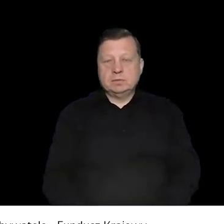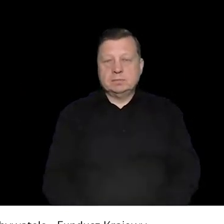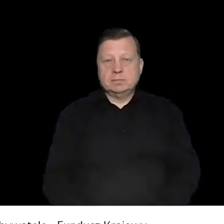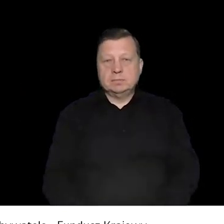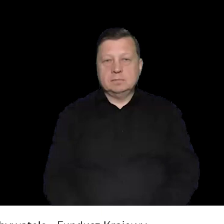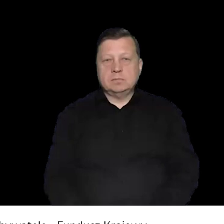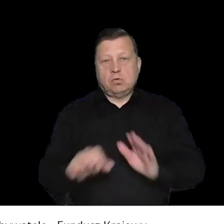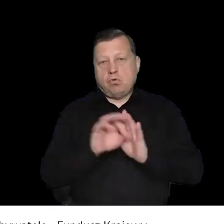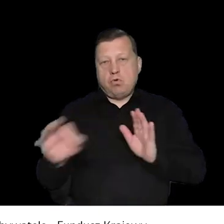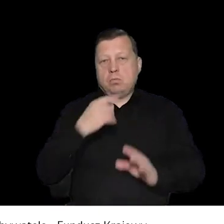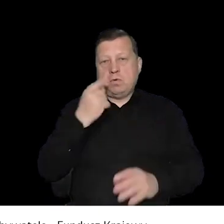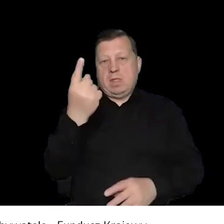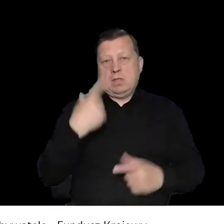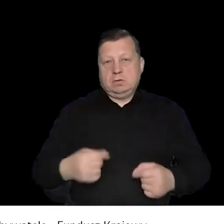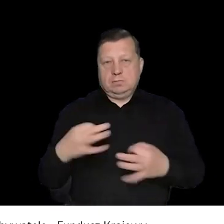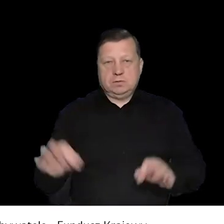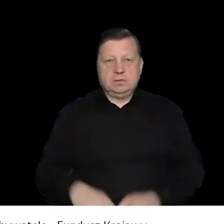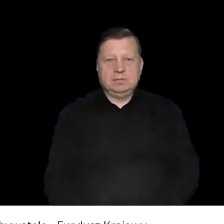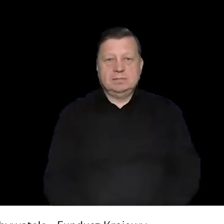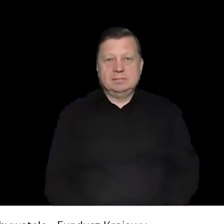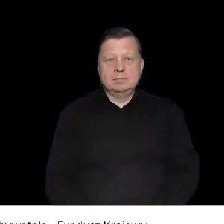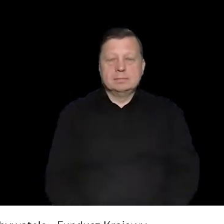cokolwiek, więc to wtedy też uznajemy za zgromadzeniem.